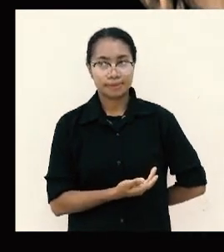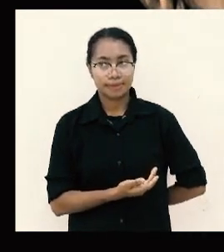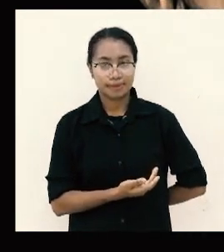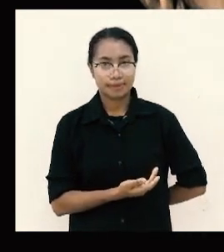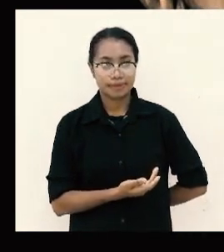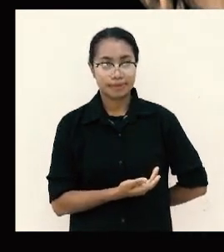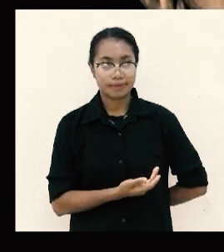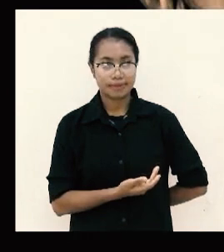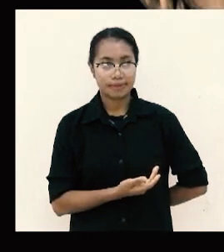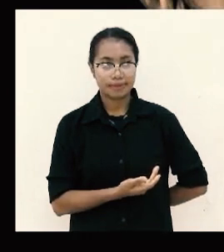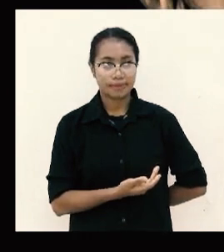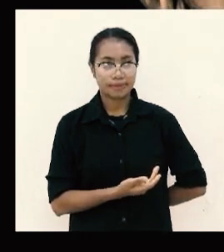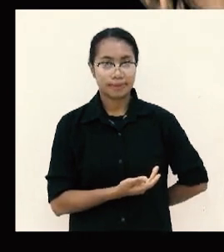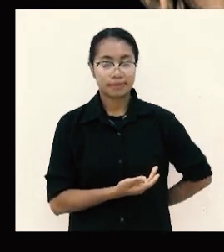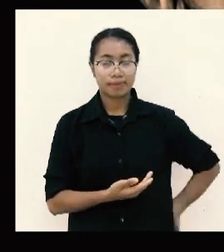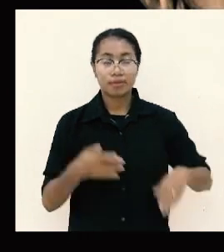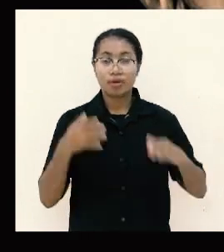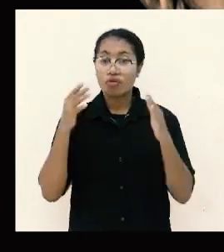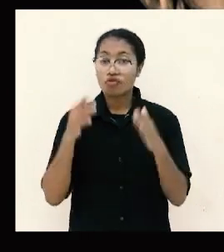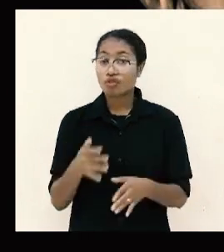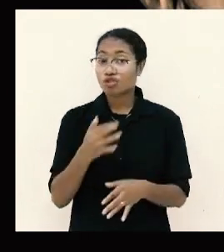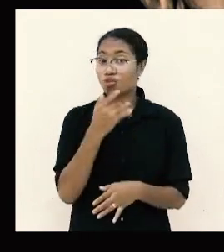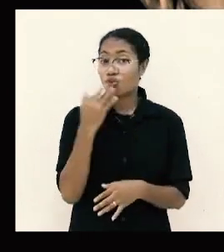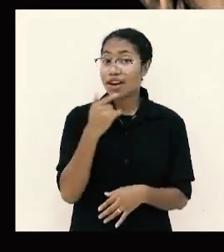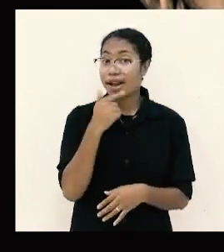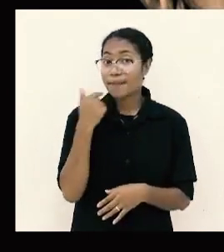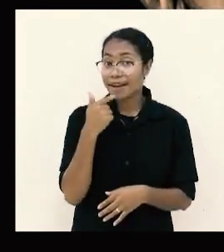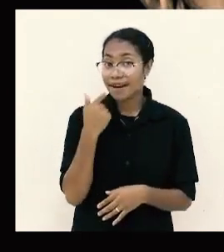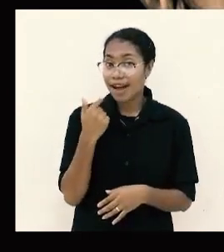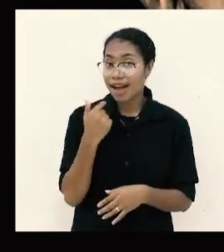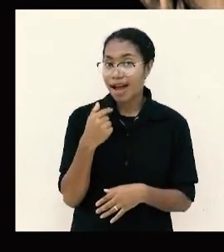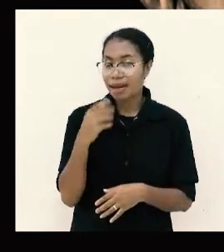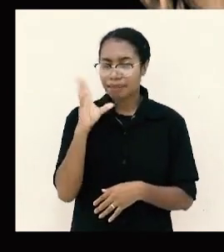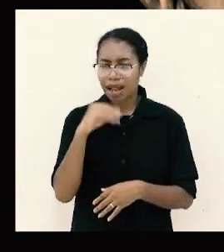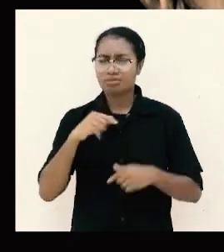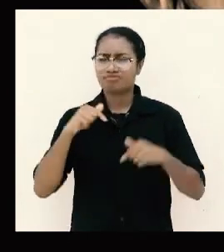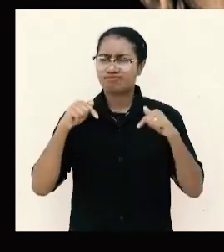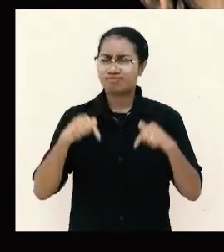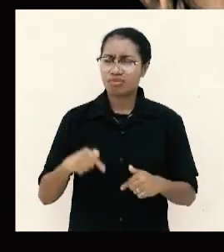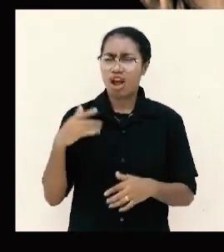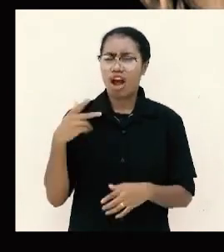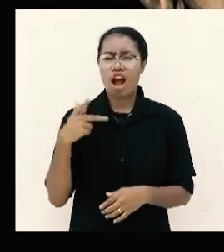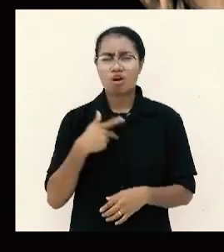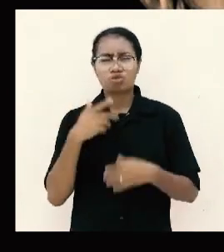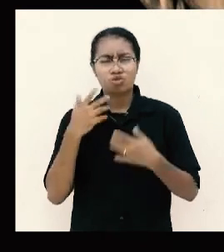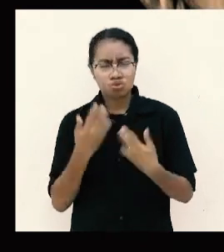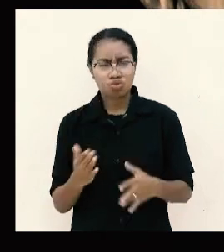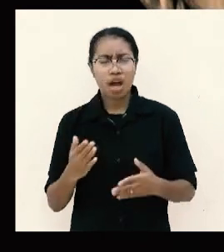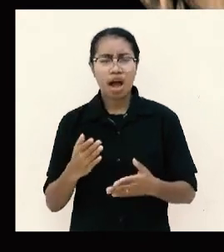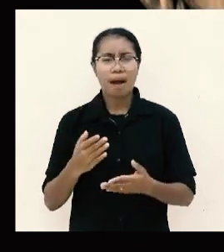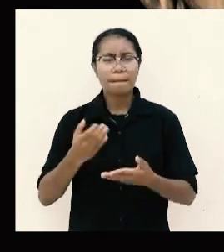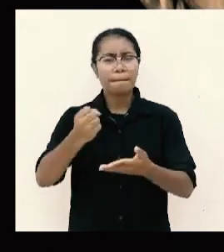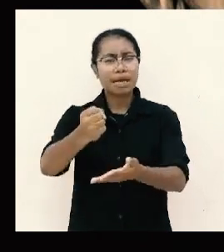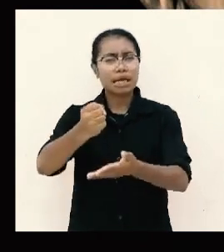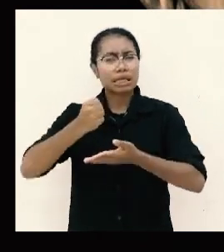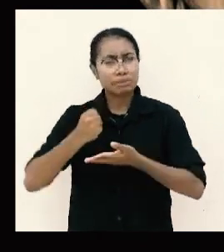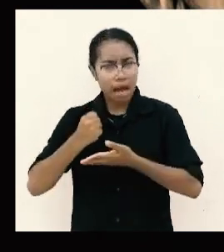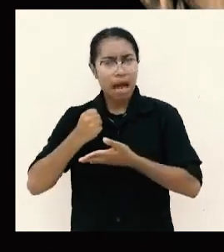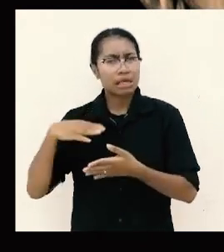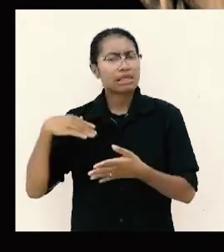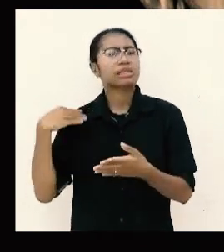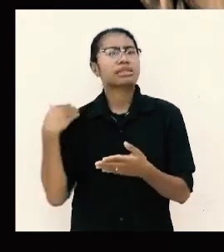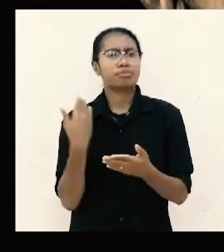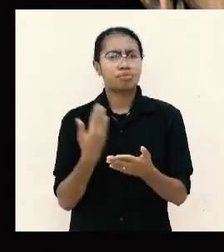telah menerima semua yang perlu daripadamu kini aku telah menerima